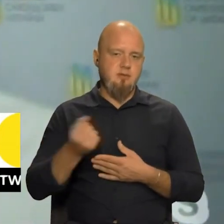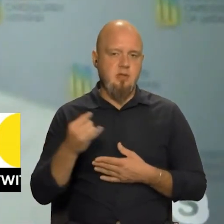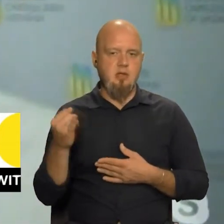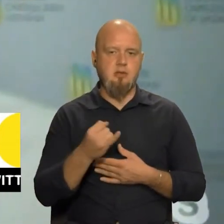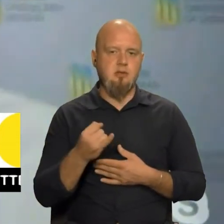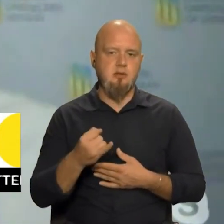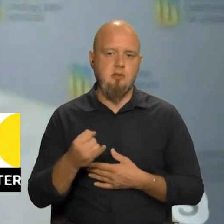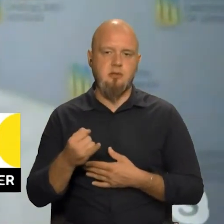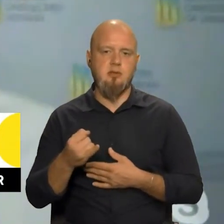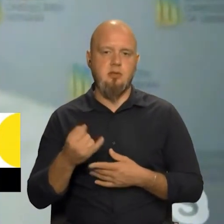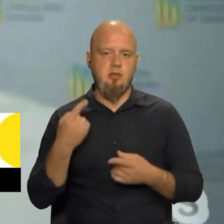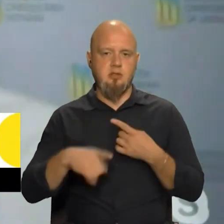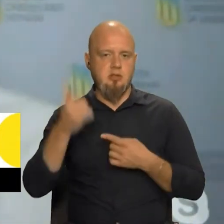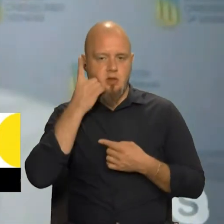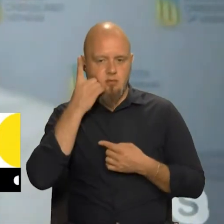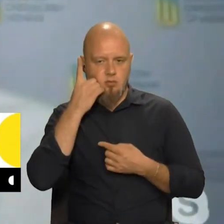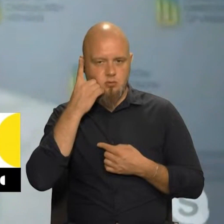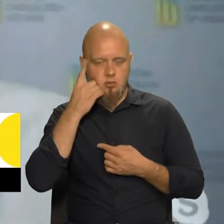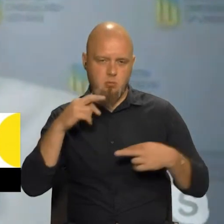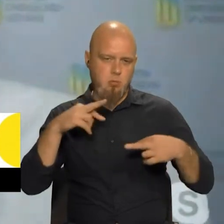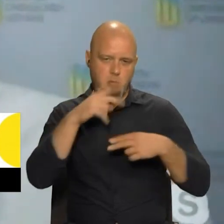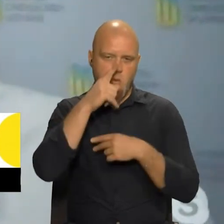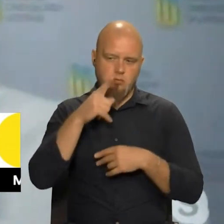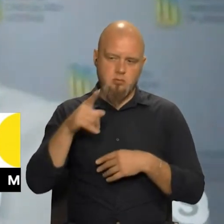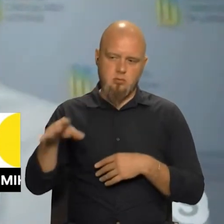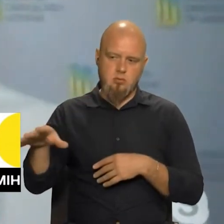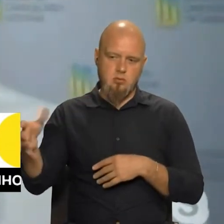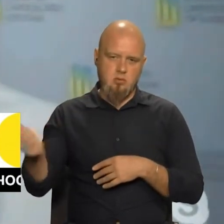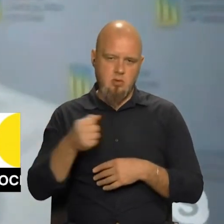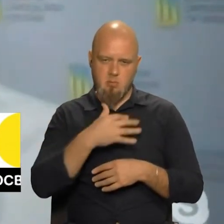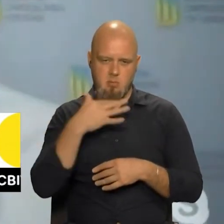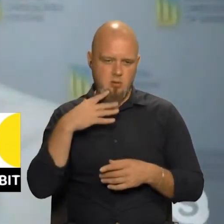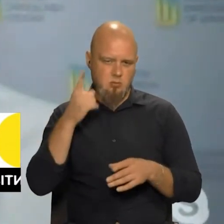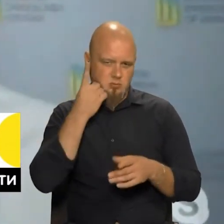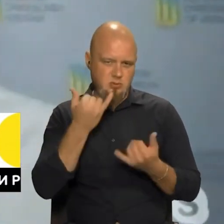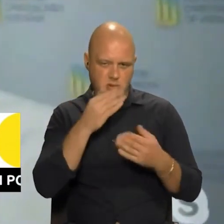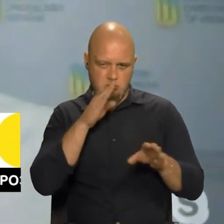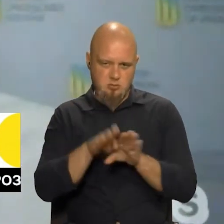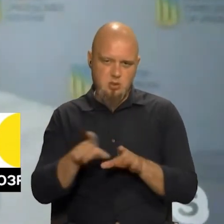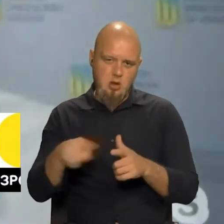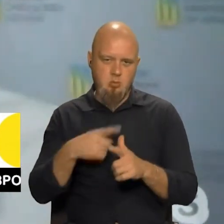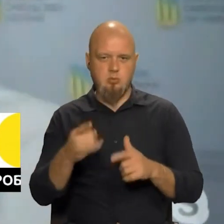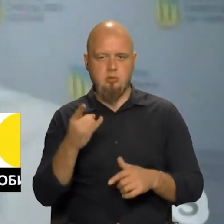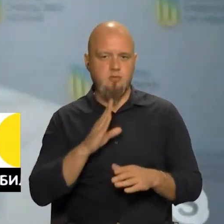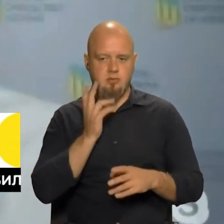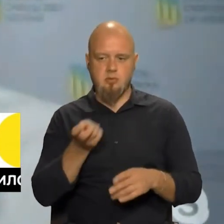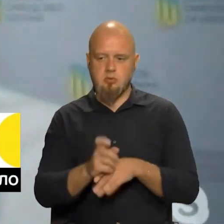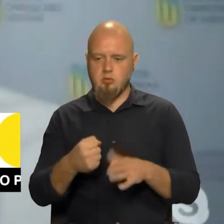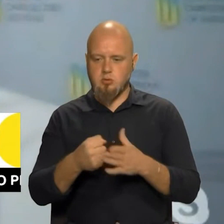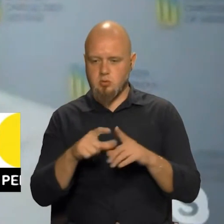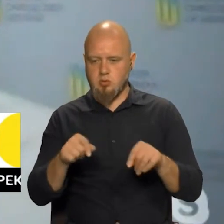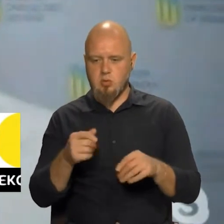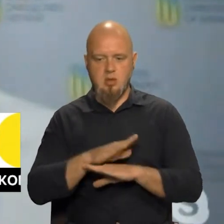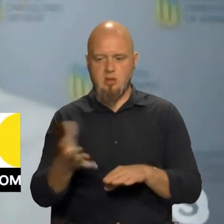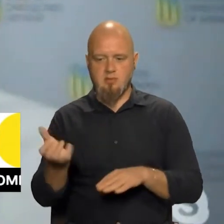інший телефон, помилкова. Багато ж моделей зараз схожі. Або дитина вранці прийшла до школи, не